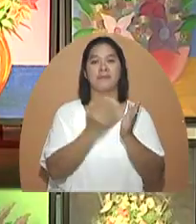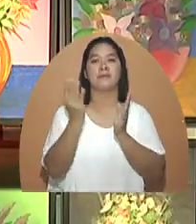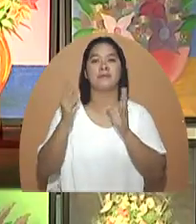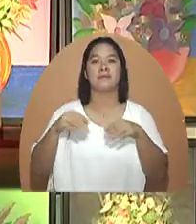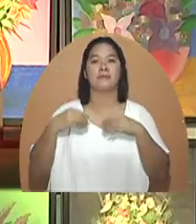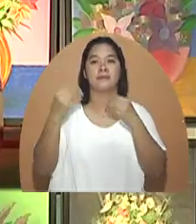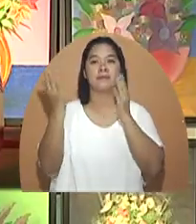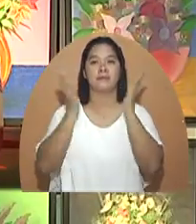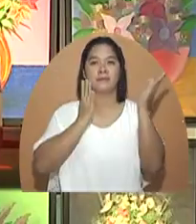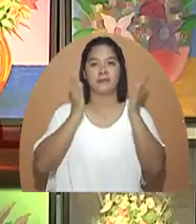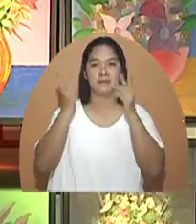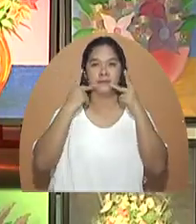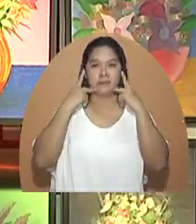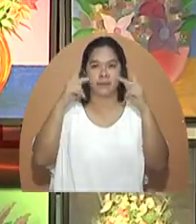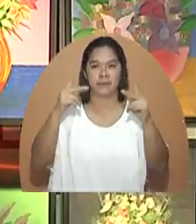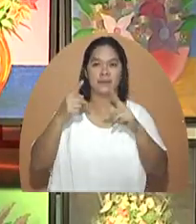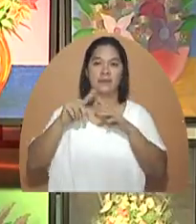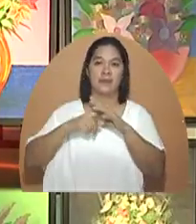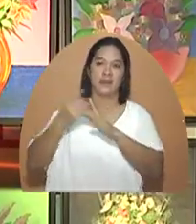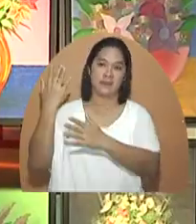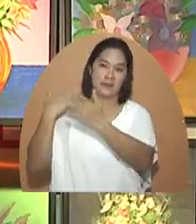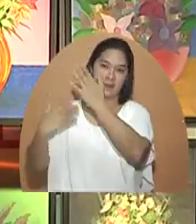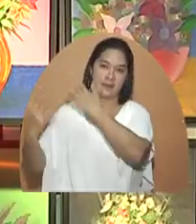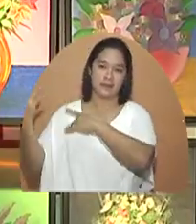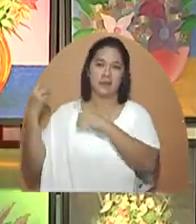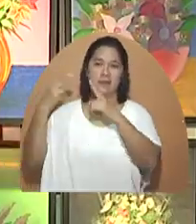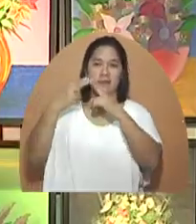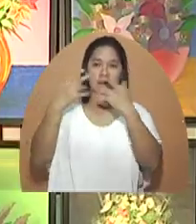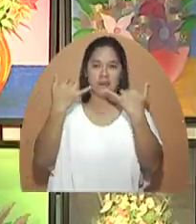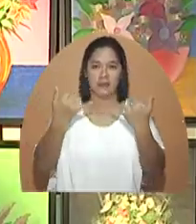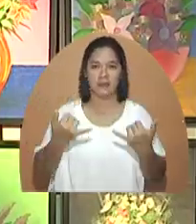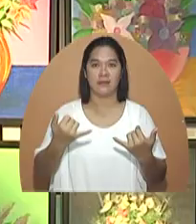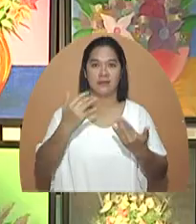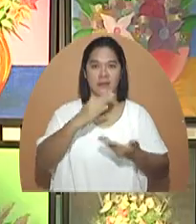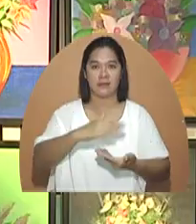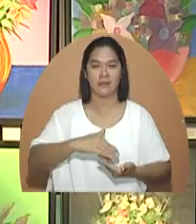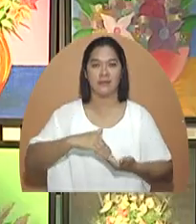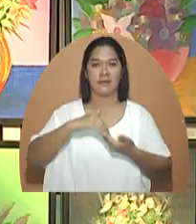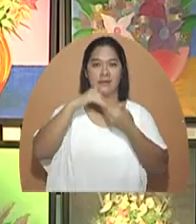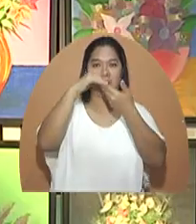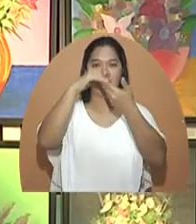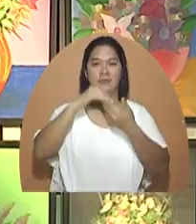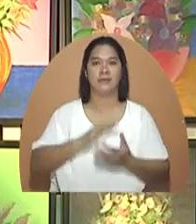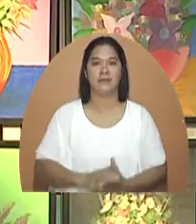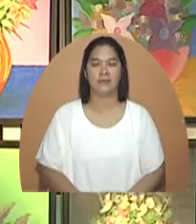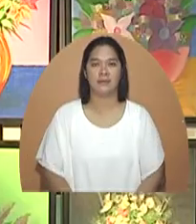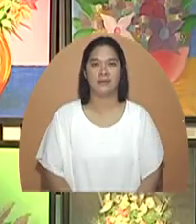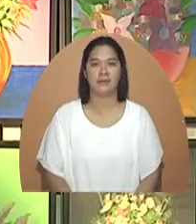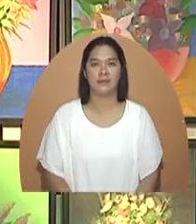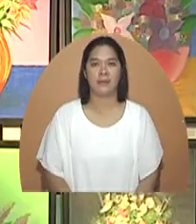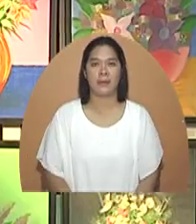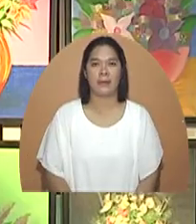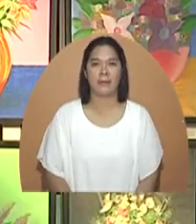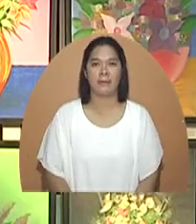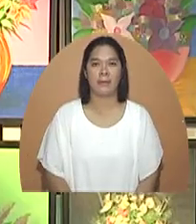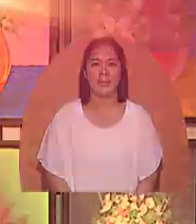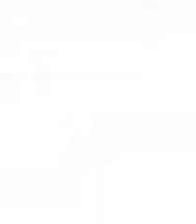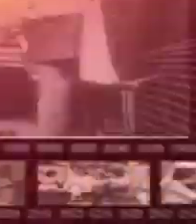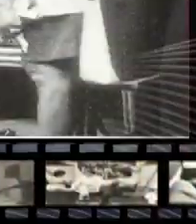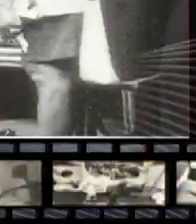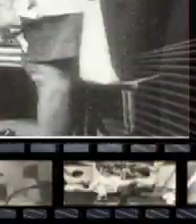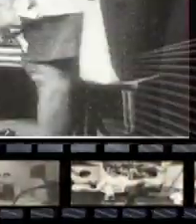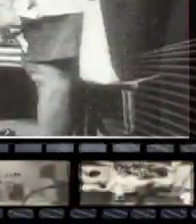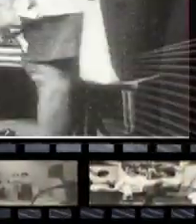paghatid ng servisyo publiko mula noon hanggang ngayon. Kapwa ko, mahal ko.